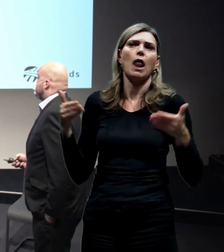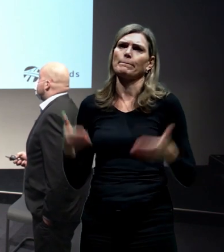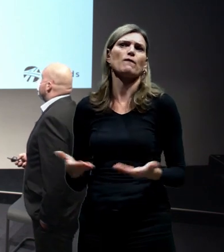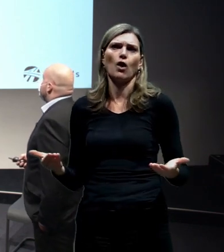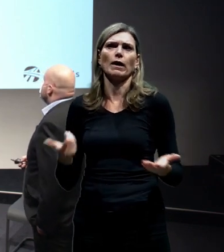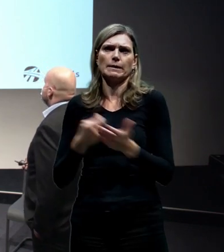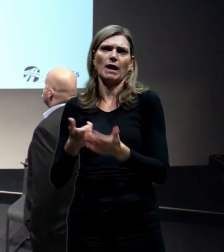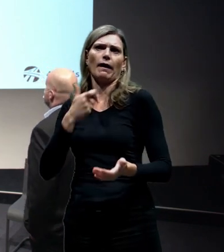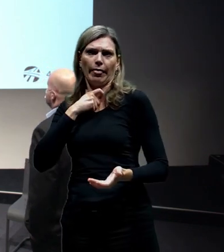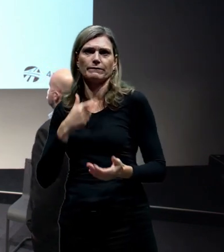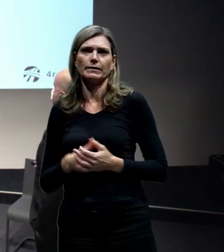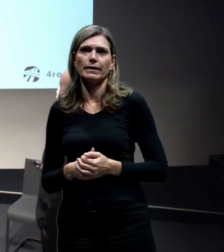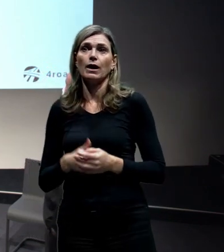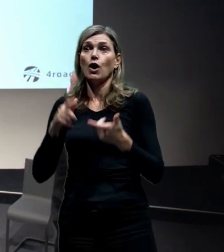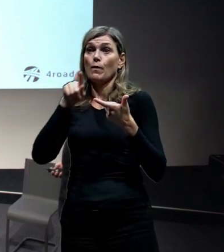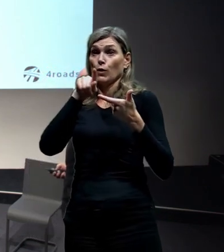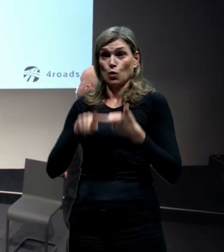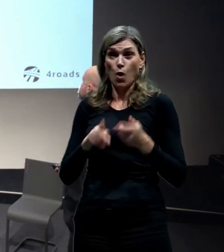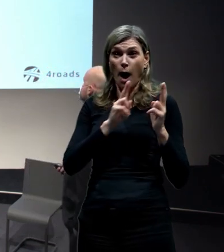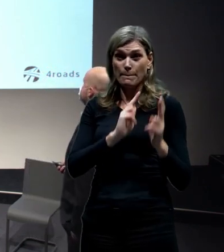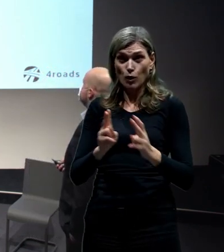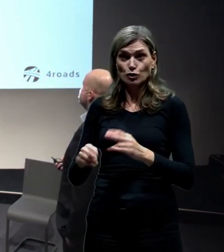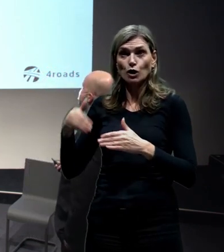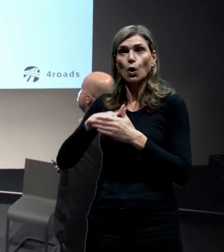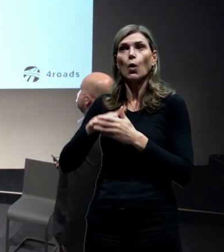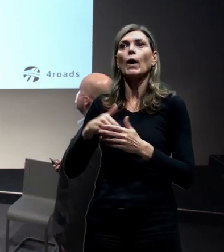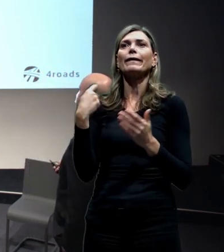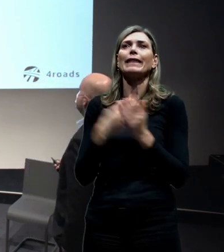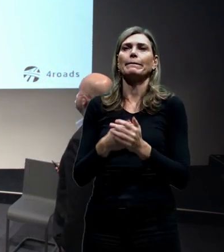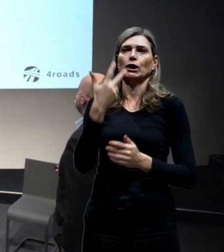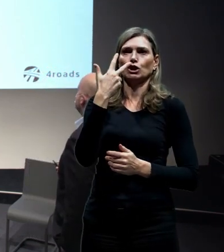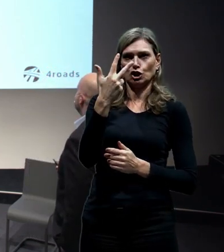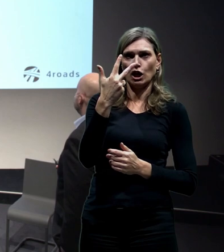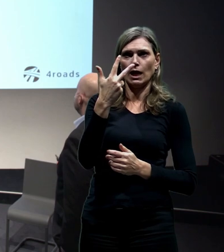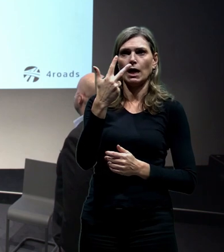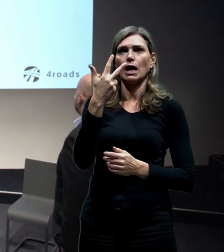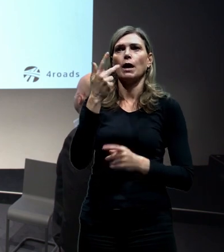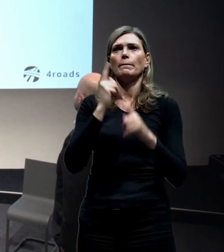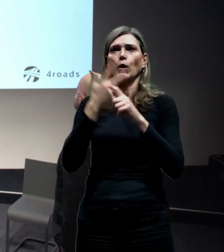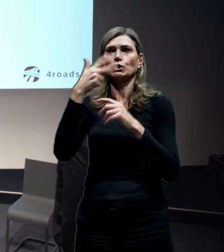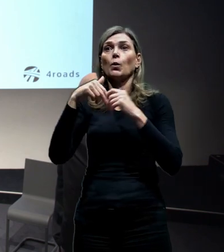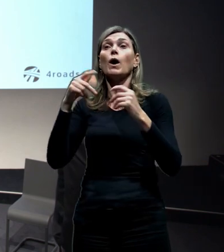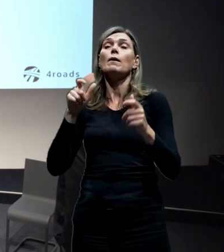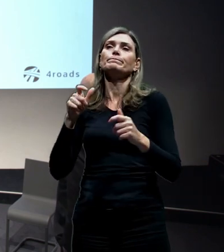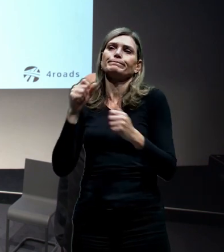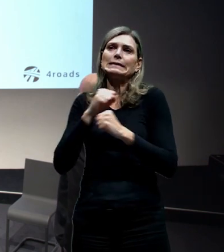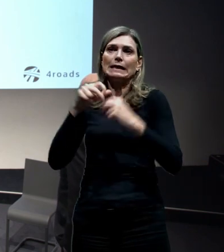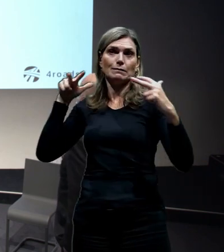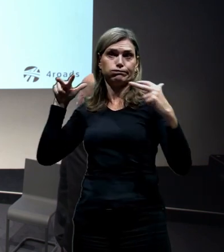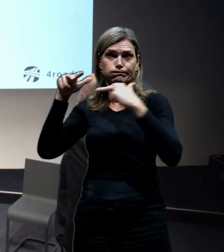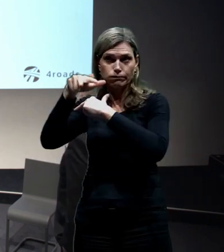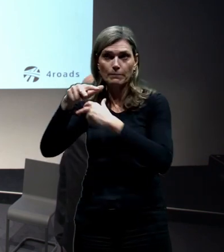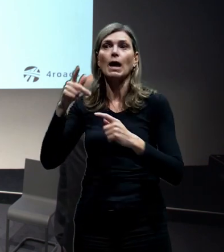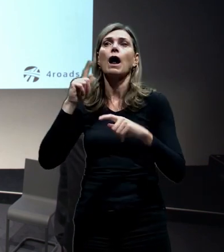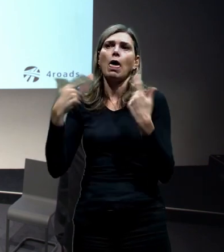Tady vidíme variantu druhou, což už jsou holešovičky 3 plus 3 jízdní pruhy pod sebou a klasická v podstatě libeňská